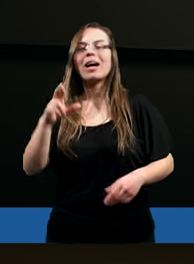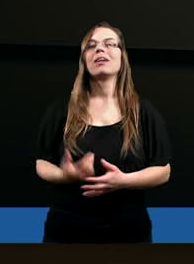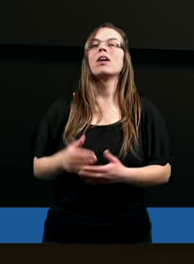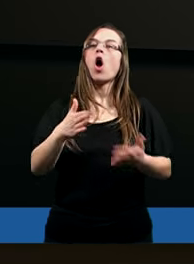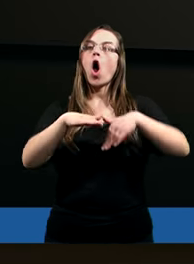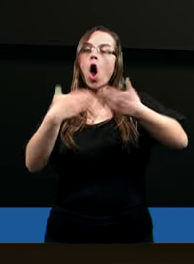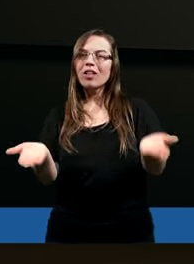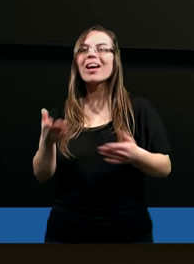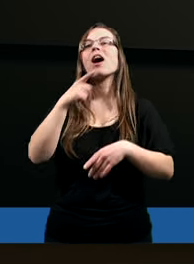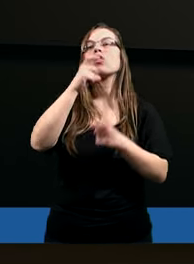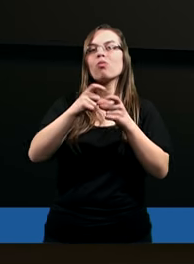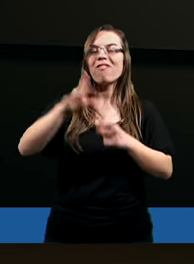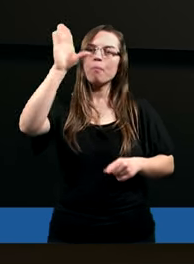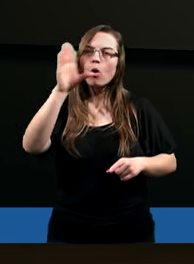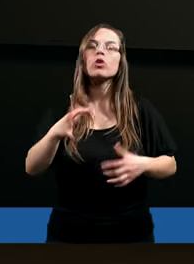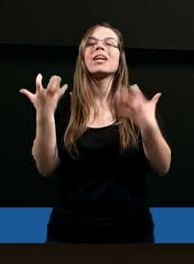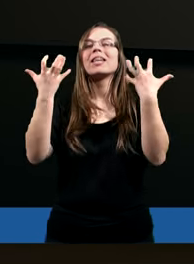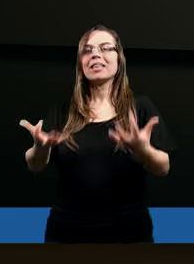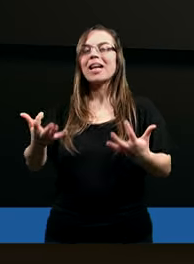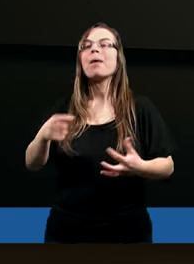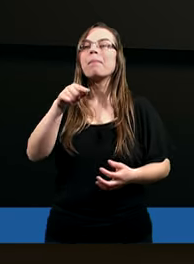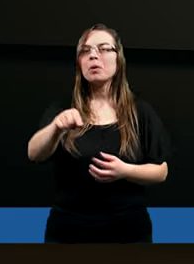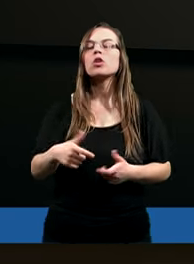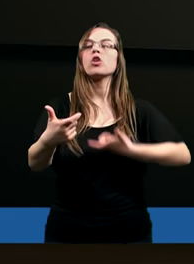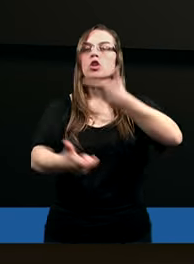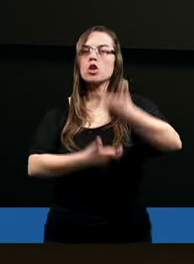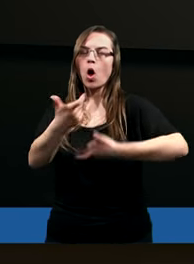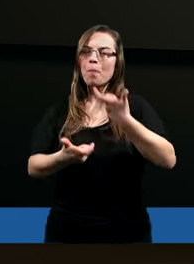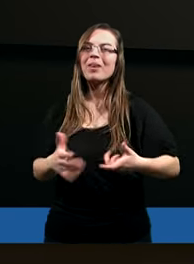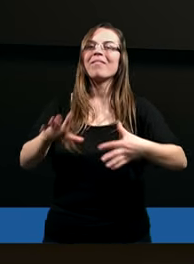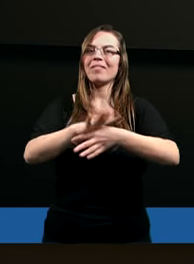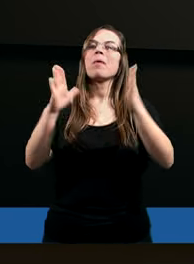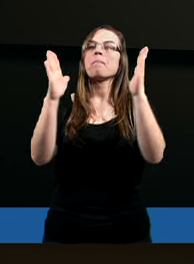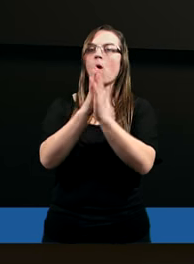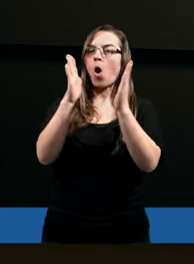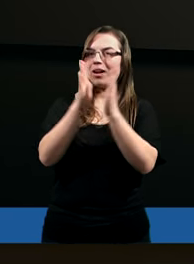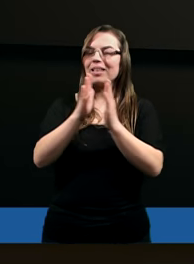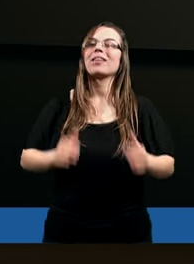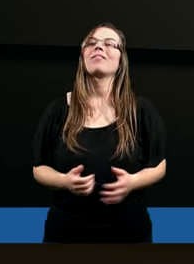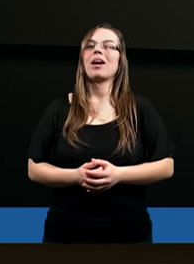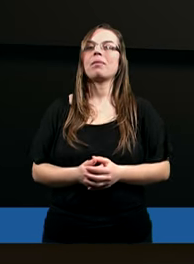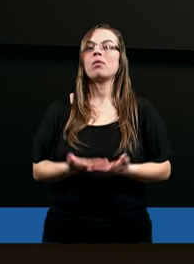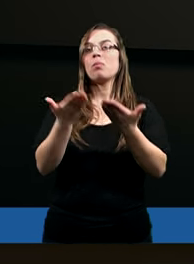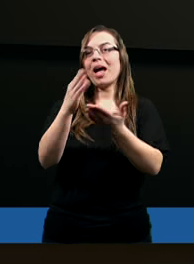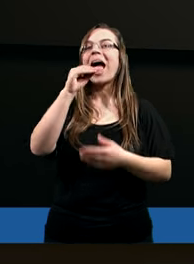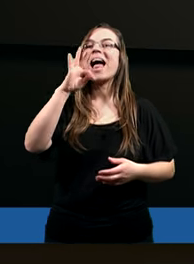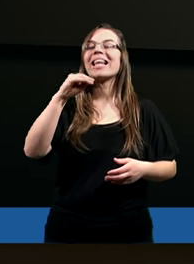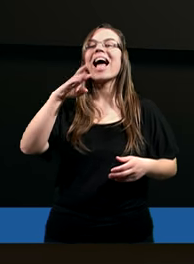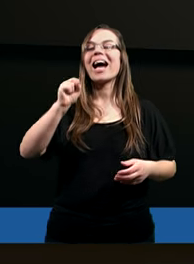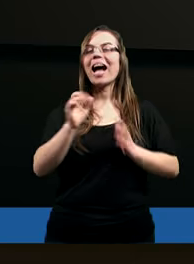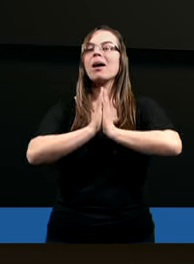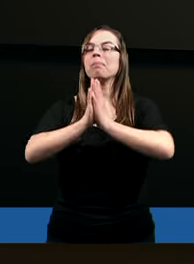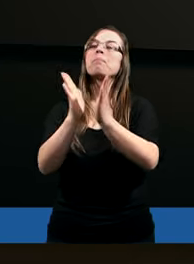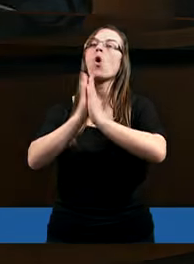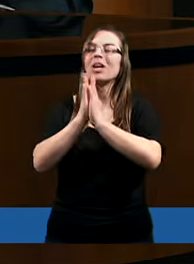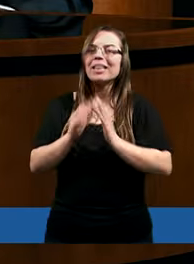Otwierając Boże Słowo, chcemy to zrobić z modlitwą. Poproszę Cię Estero